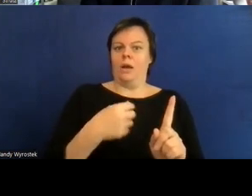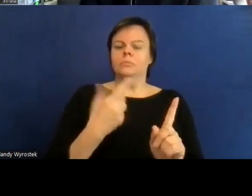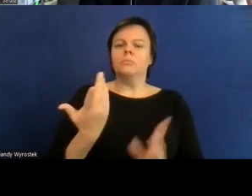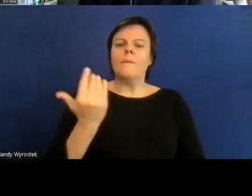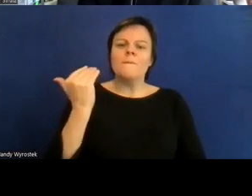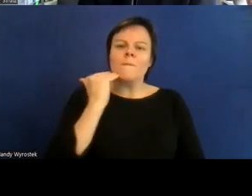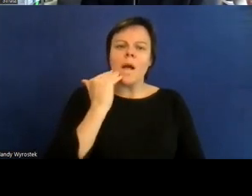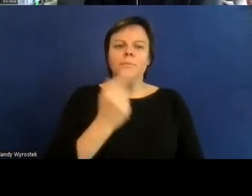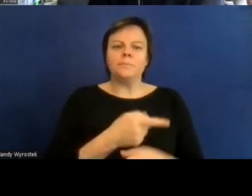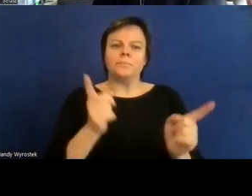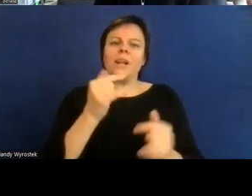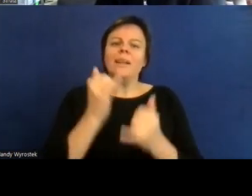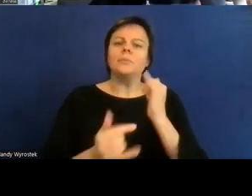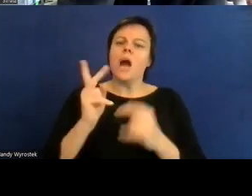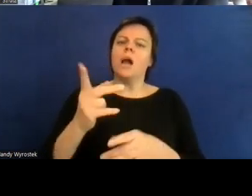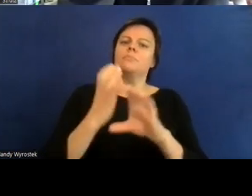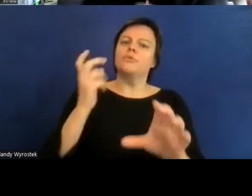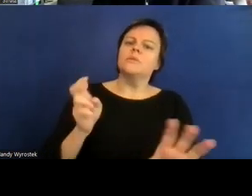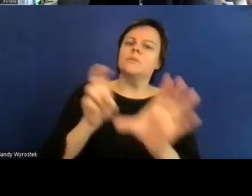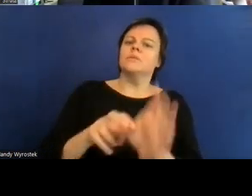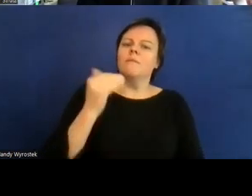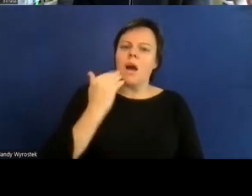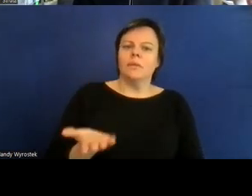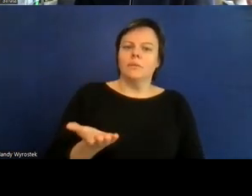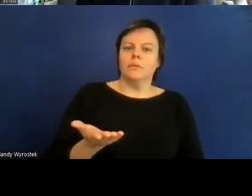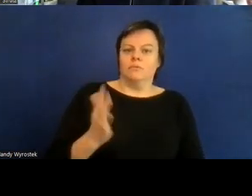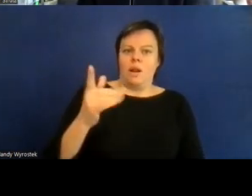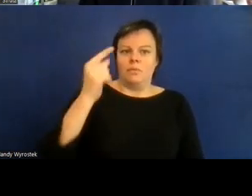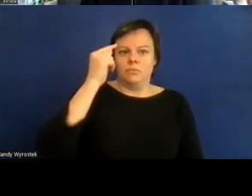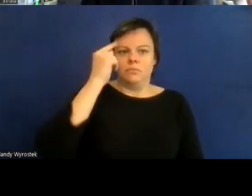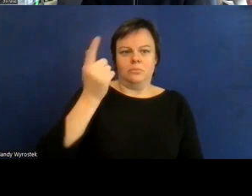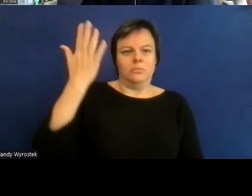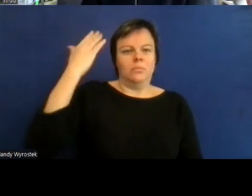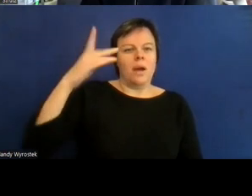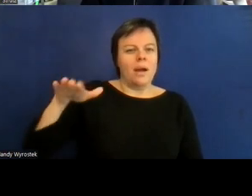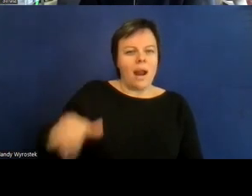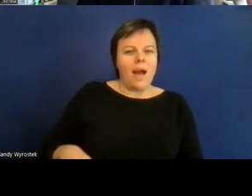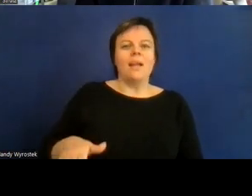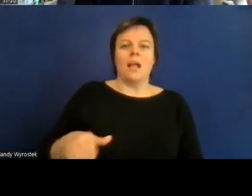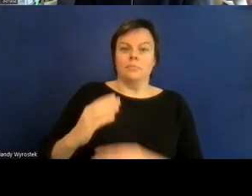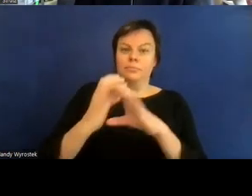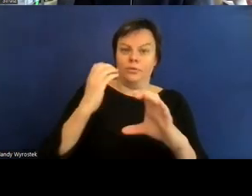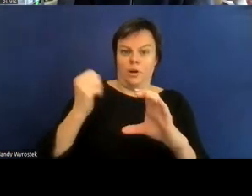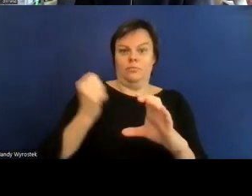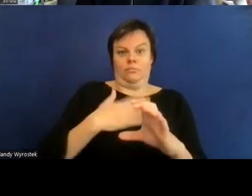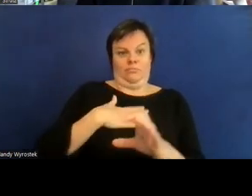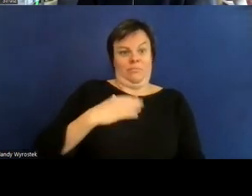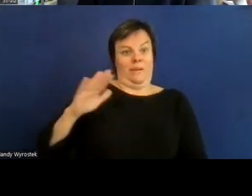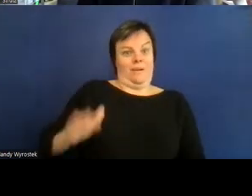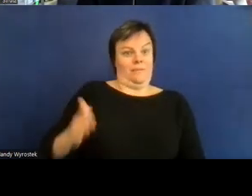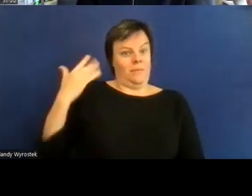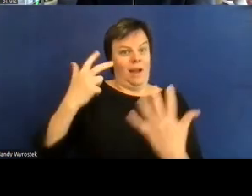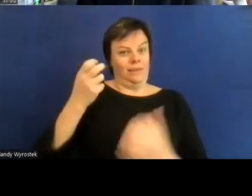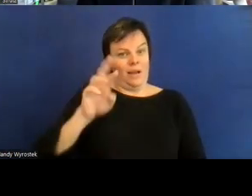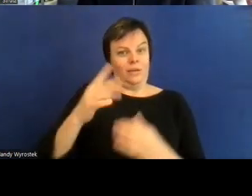80er und frühen 90er jahren ganz selbstverständlich einen sehr sehr hohen fußboden der heutzutage komplett undenkbar wäre also insofern